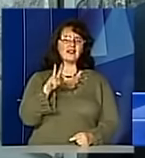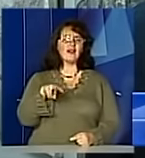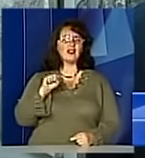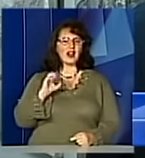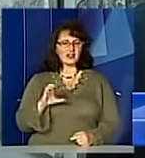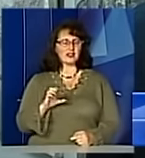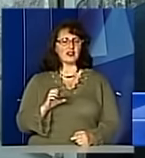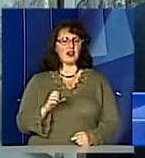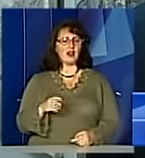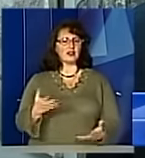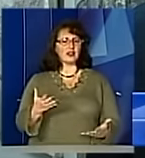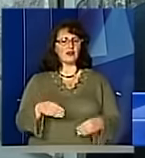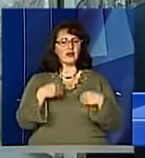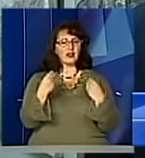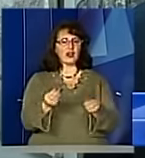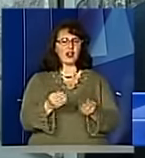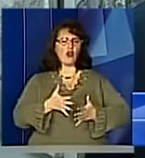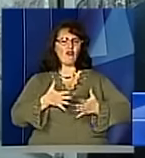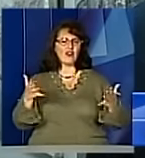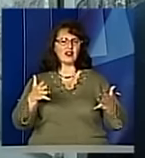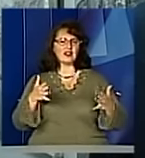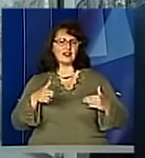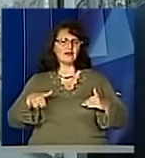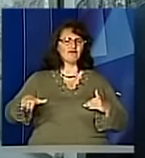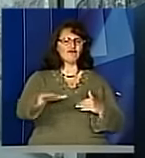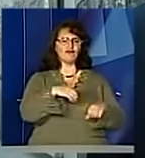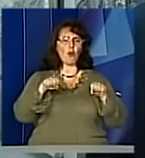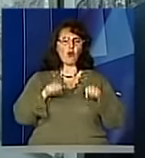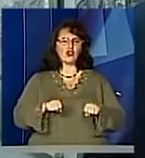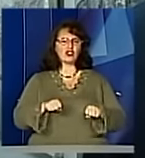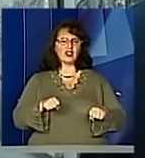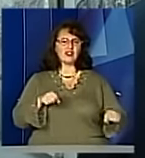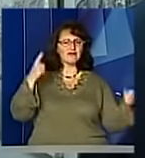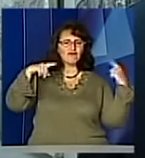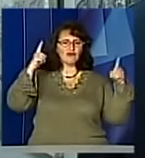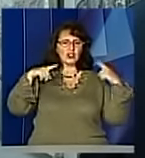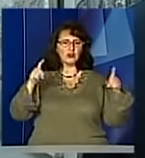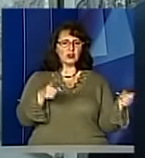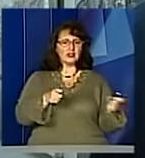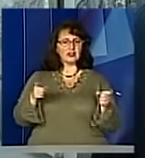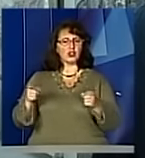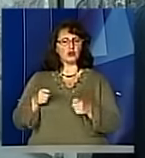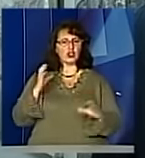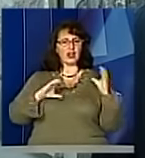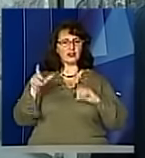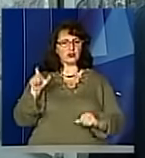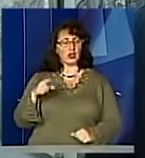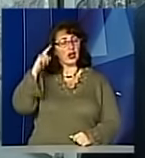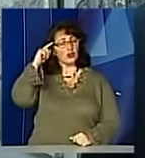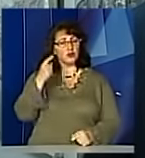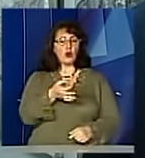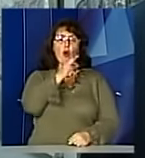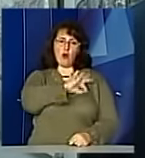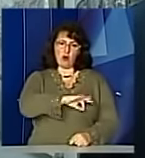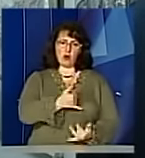доволі такий великий простір для імпровізації і до залучення студентів. Я сподіваюся, що для них це було корисно,